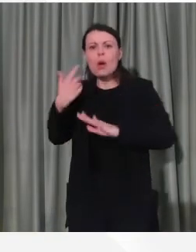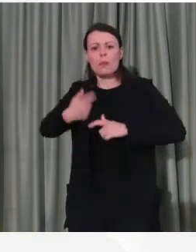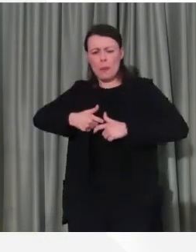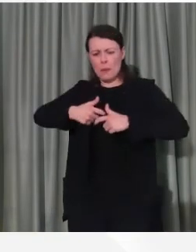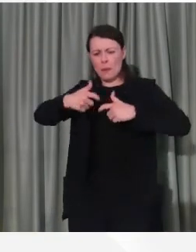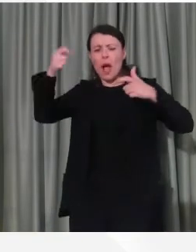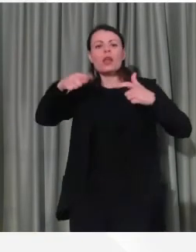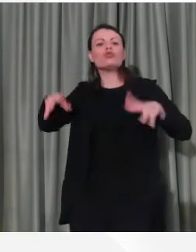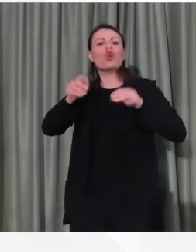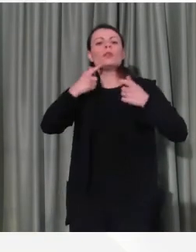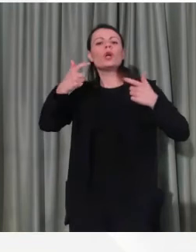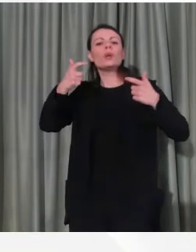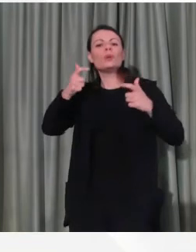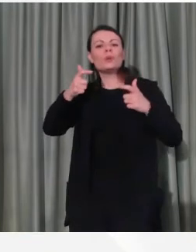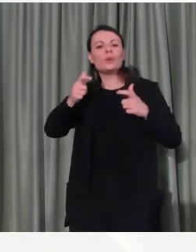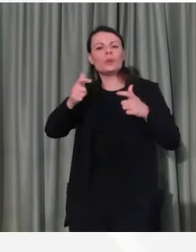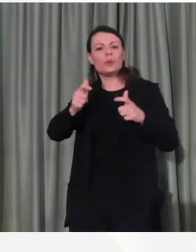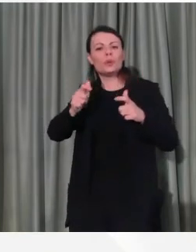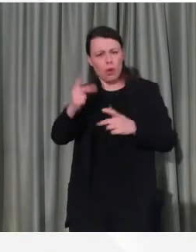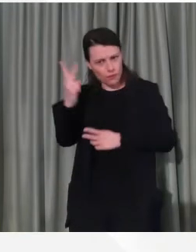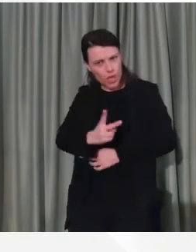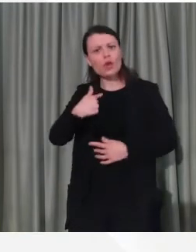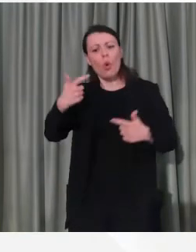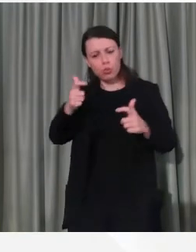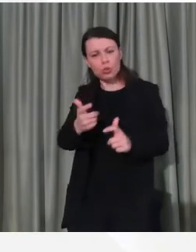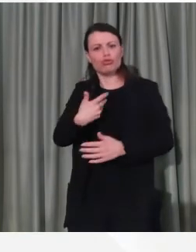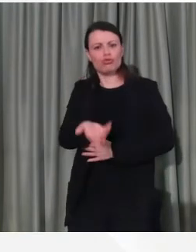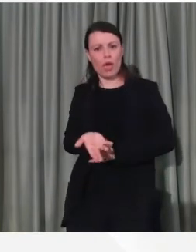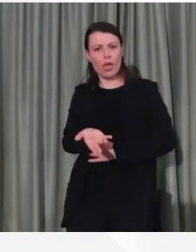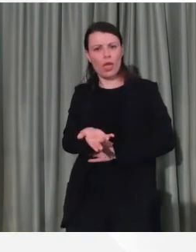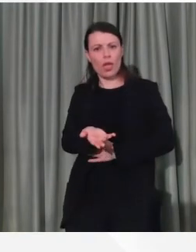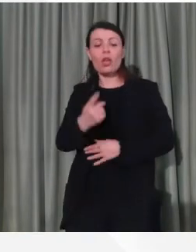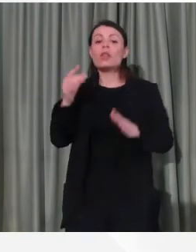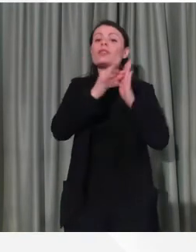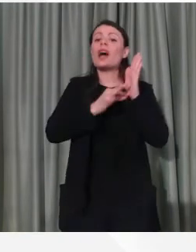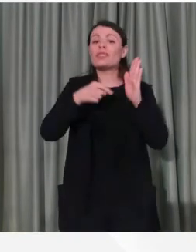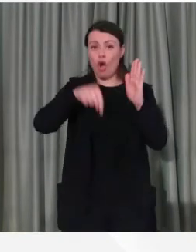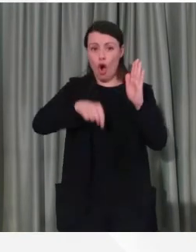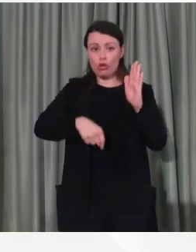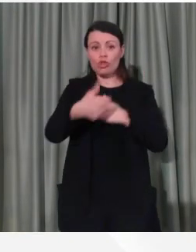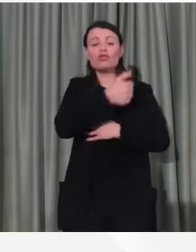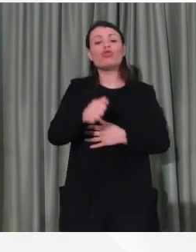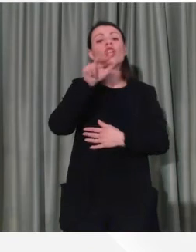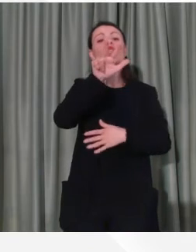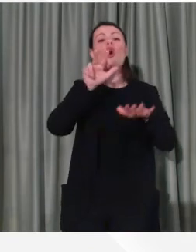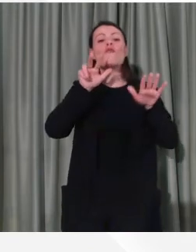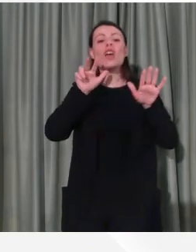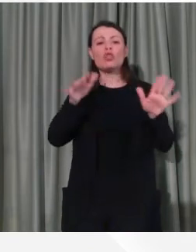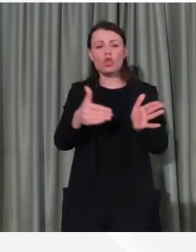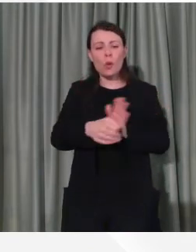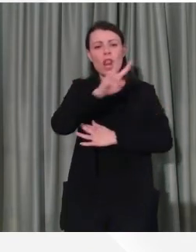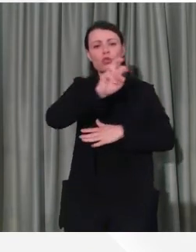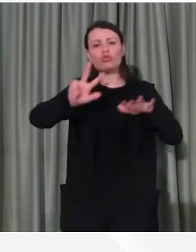diminuito e quindi infatti i dati che abbiamo oggi è che su 128.286